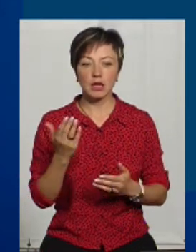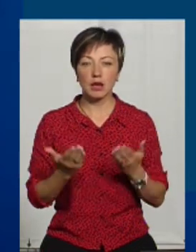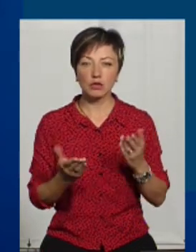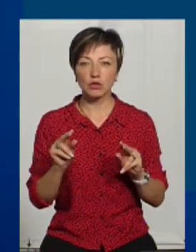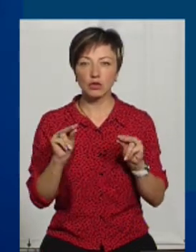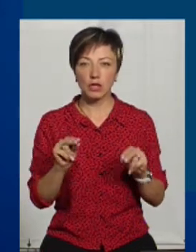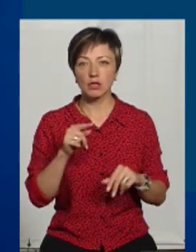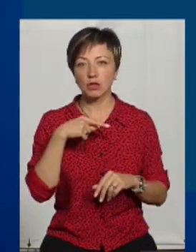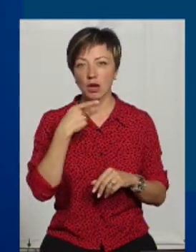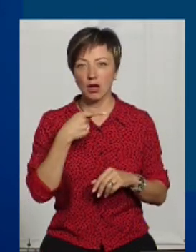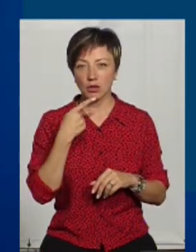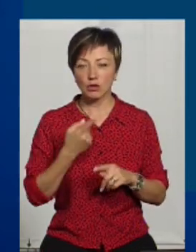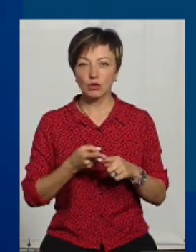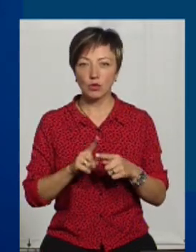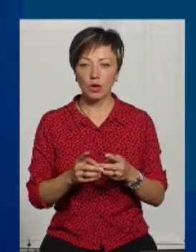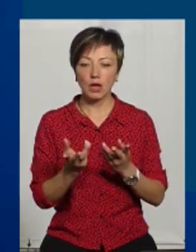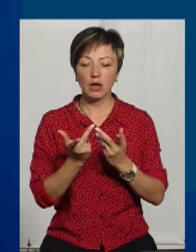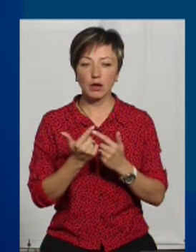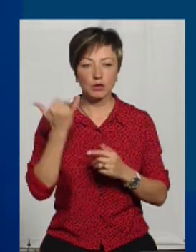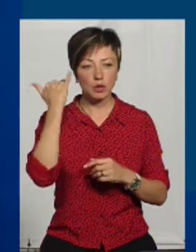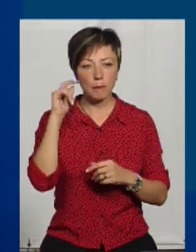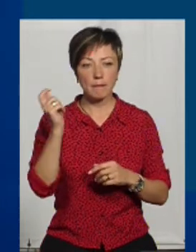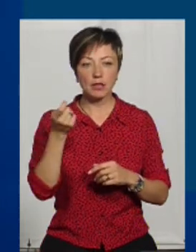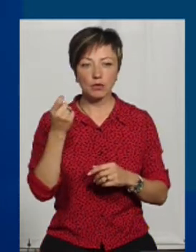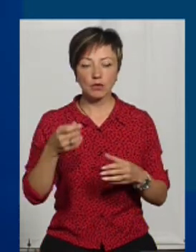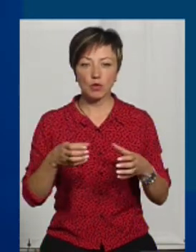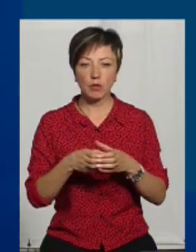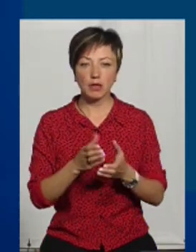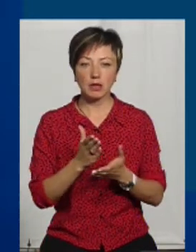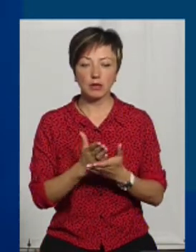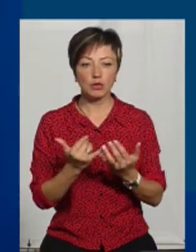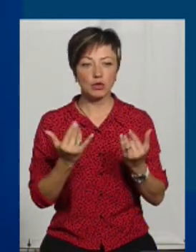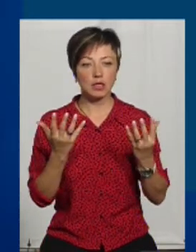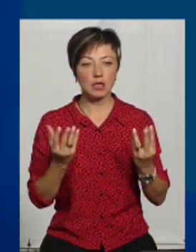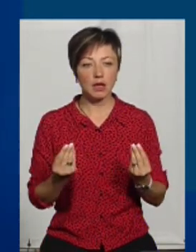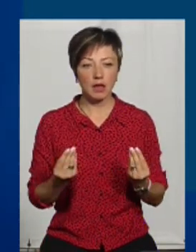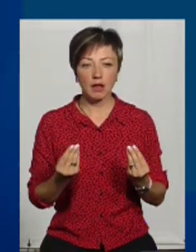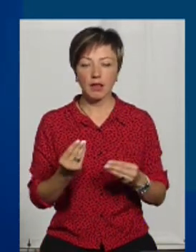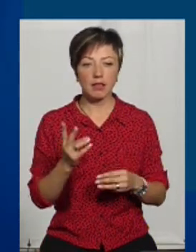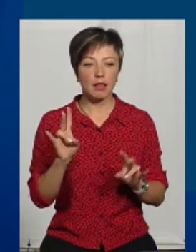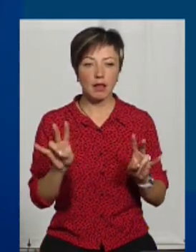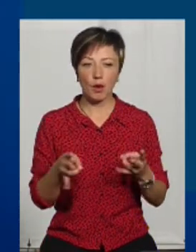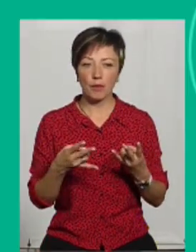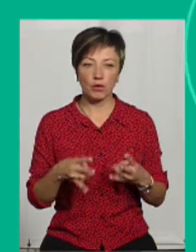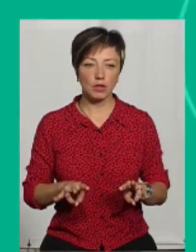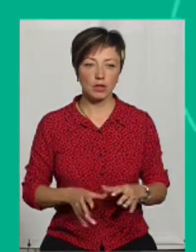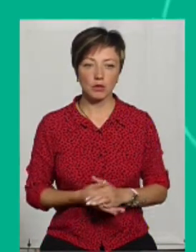чесно кажучи, то тої кількості пасовищ, які є в громаді, її на сьогодні навіть не потрібно.